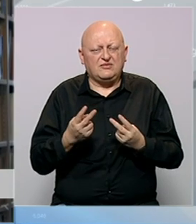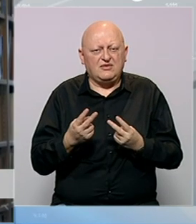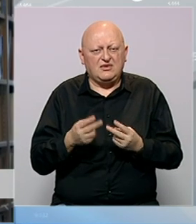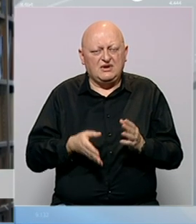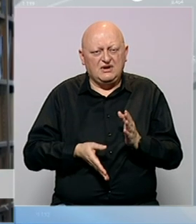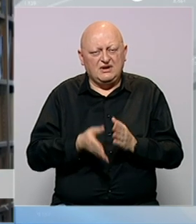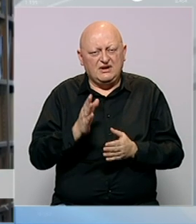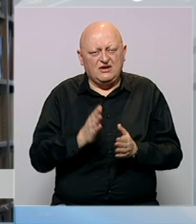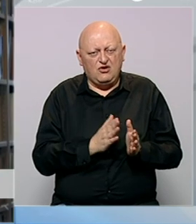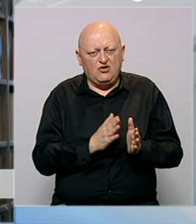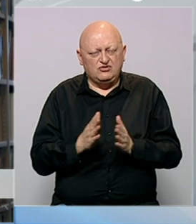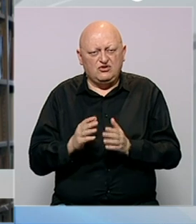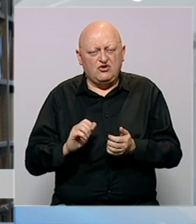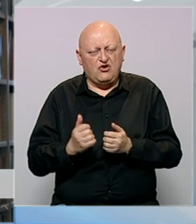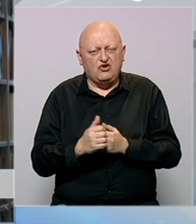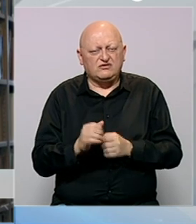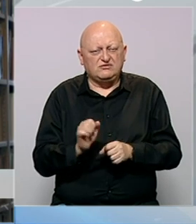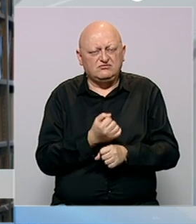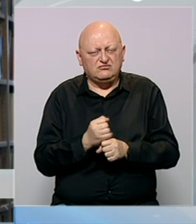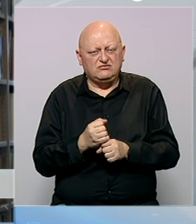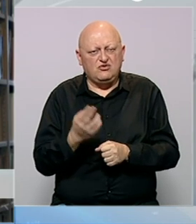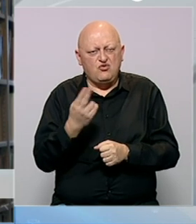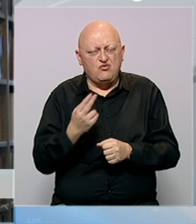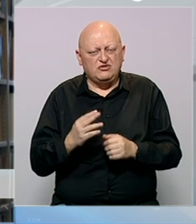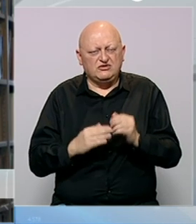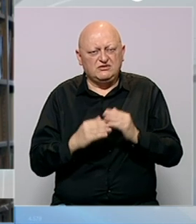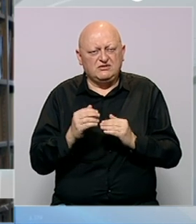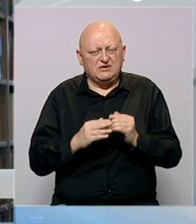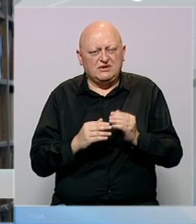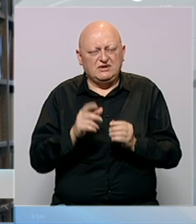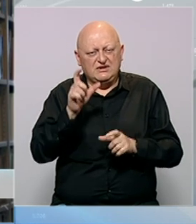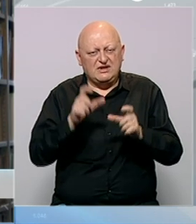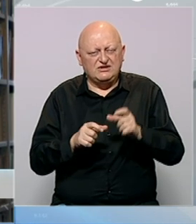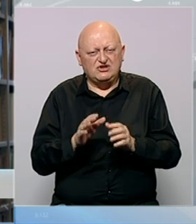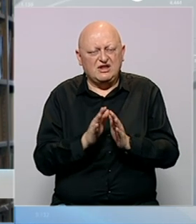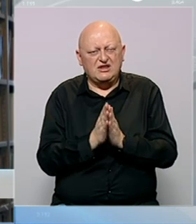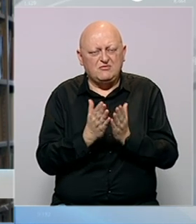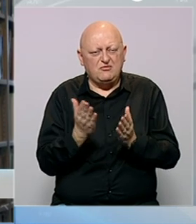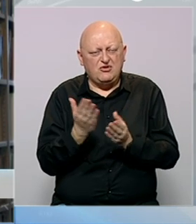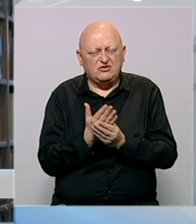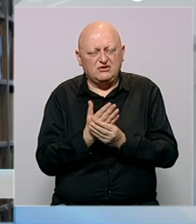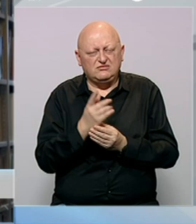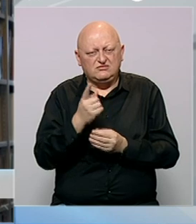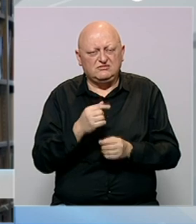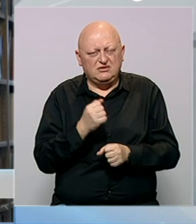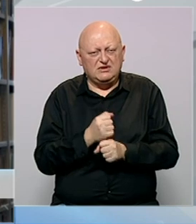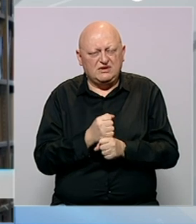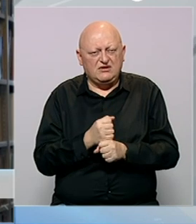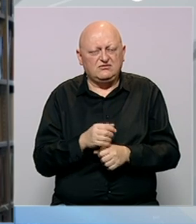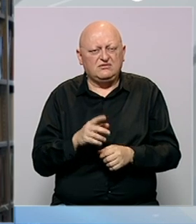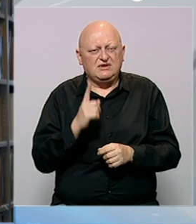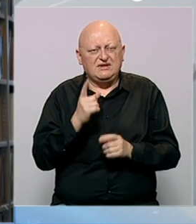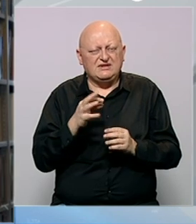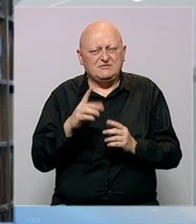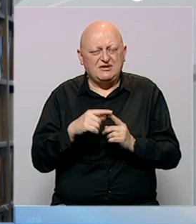krenula sa procesom konzervacije i restauracije umjetničkih dijela nacionalne biblioteke i drago mi je da se upravo radi o dijelu